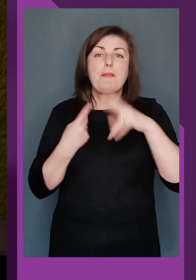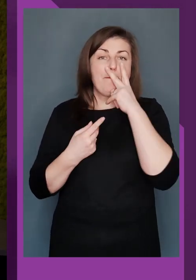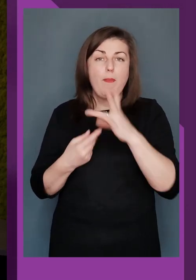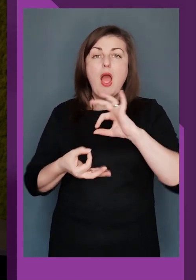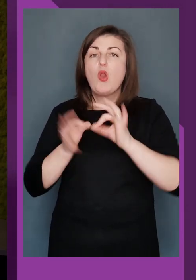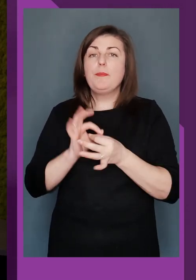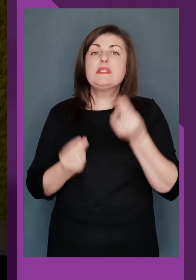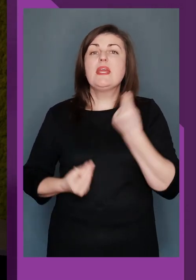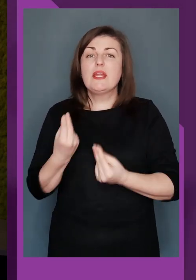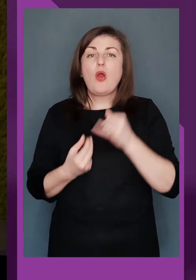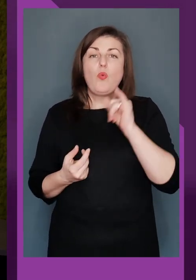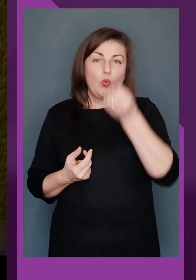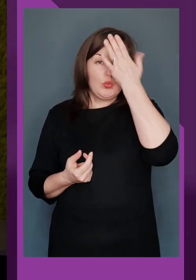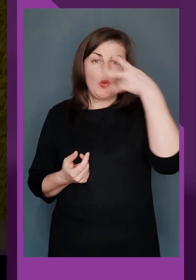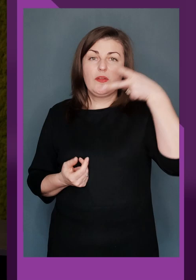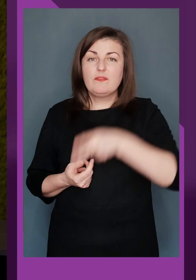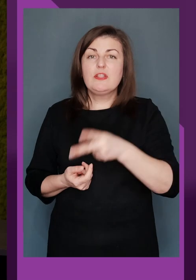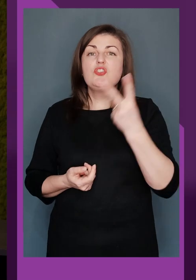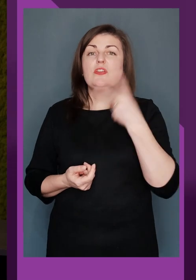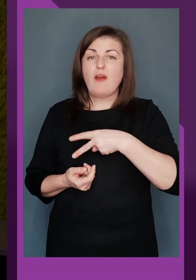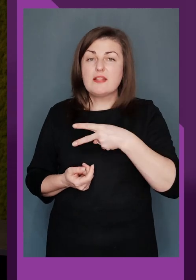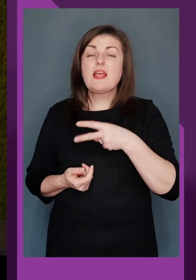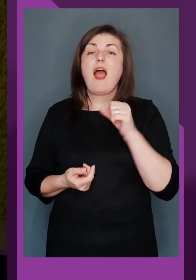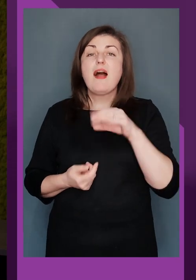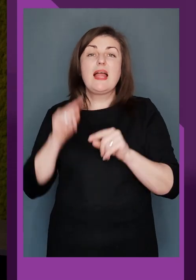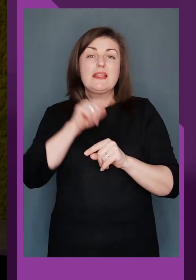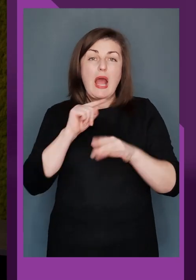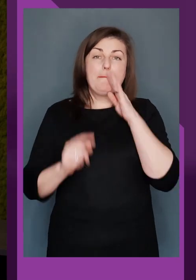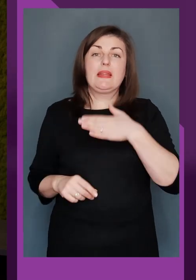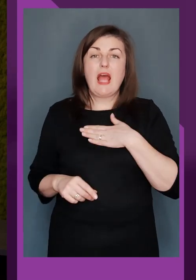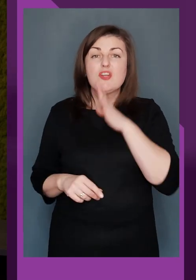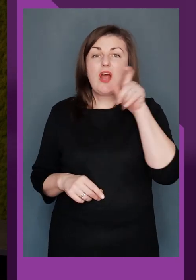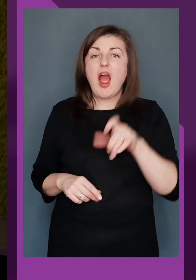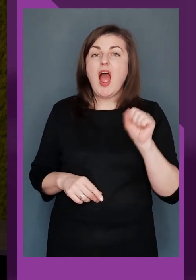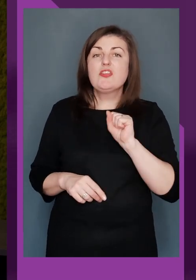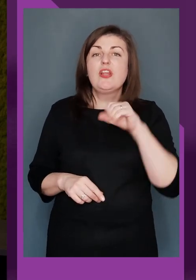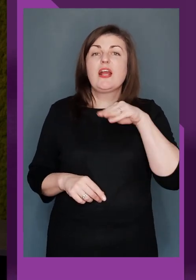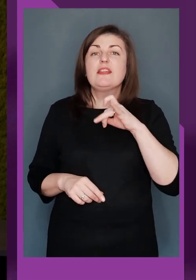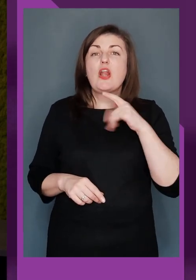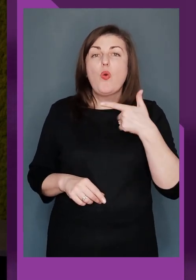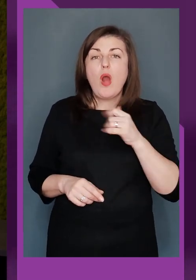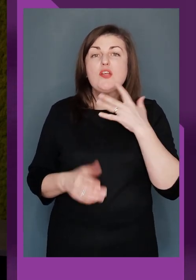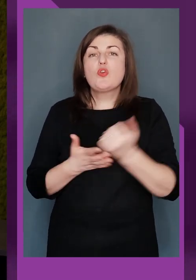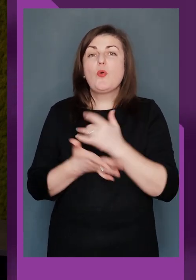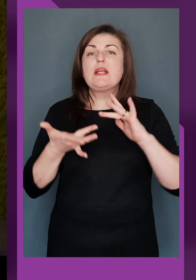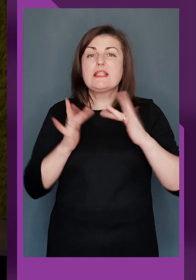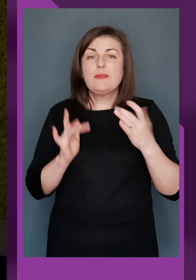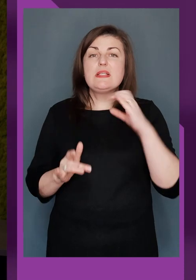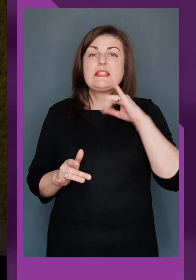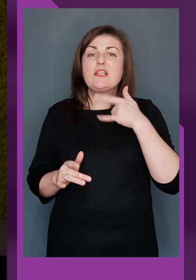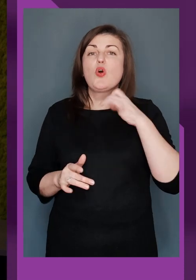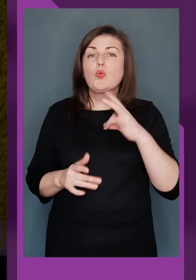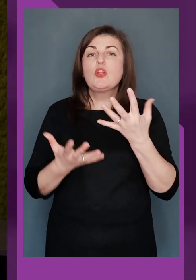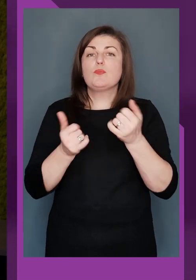побачили на Олімпійських іграх у Токіо 2020, але там наша Анжеліка Терлюга здобула срібло,